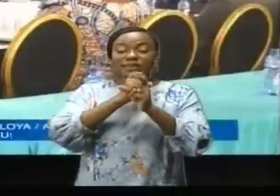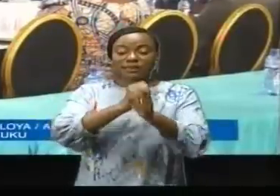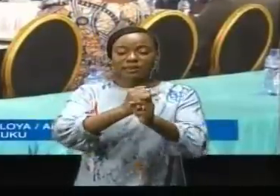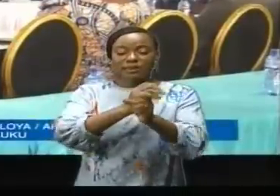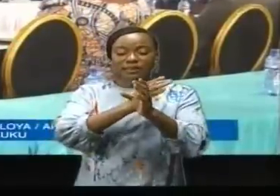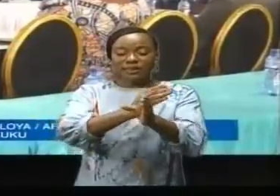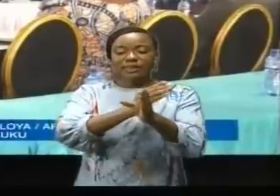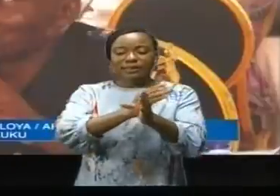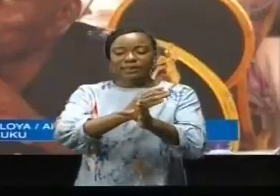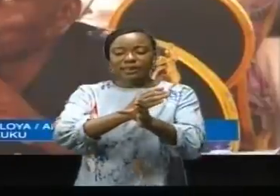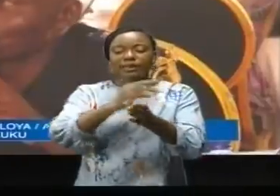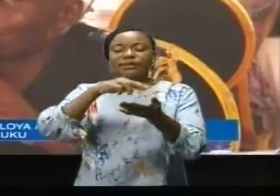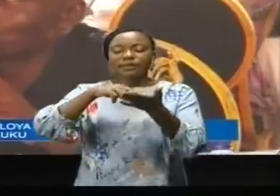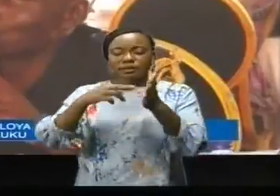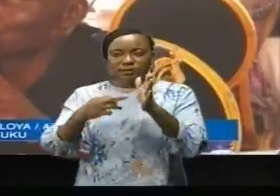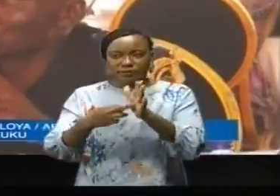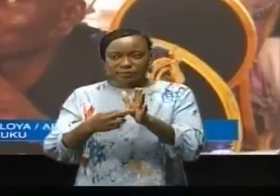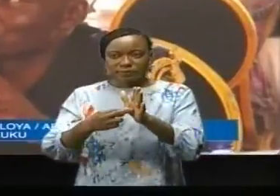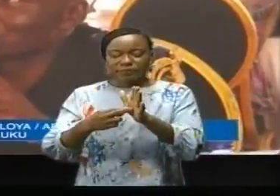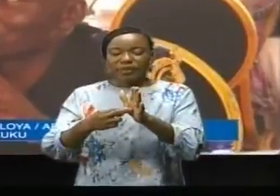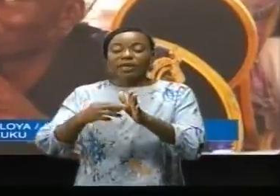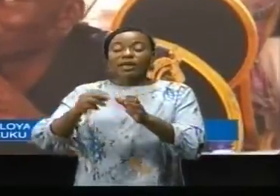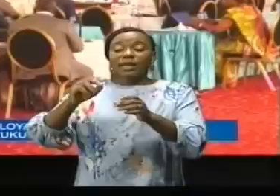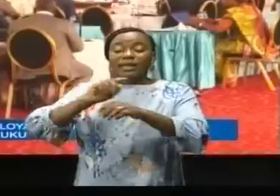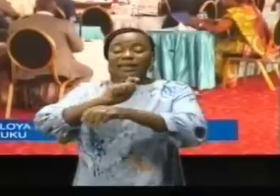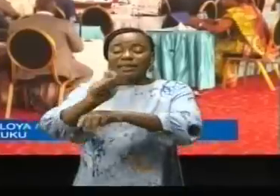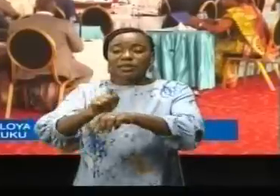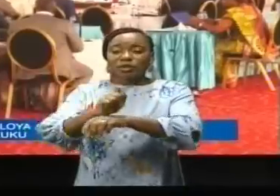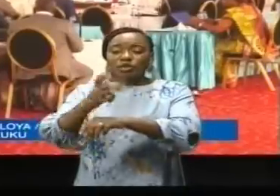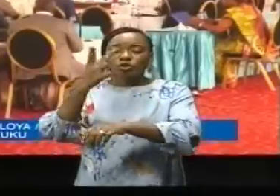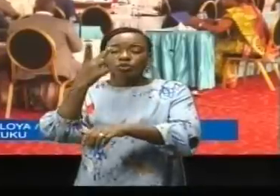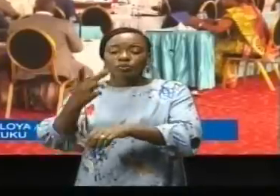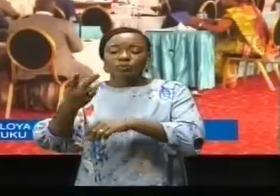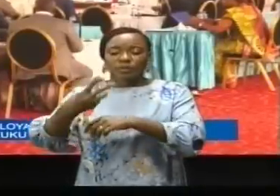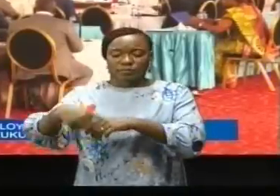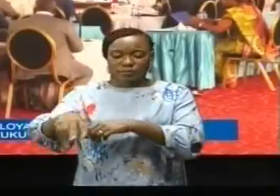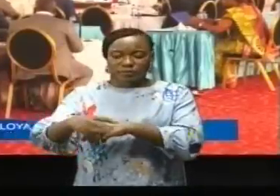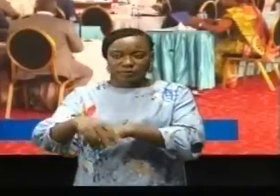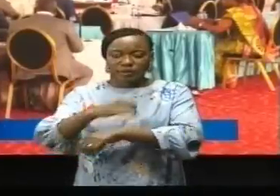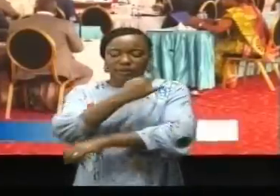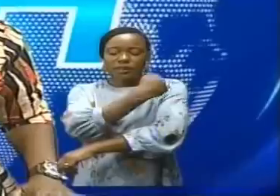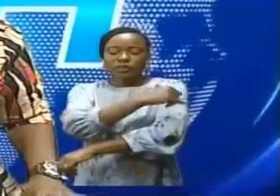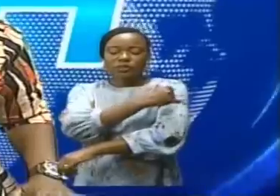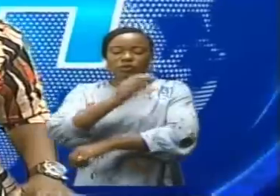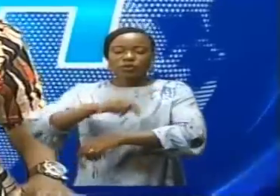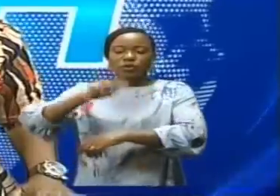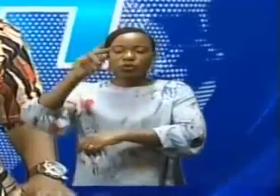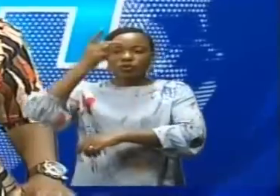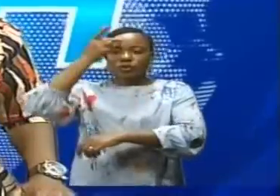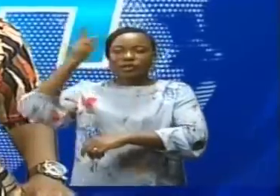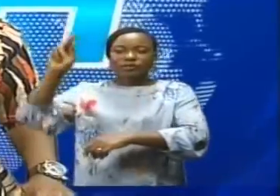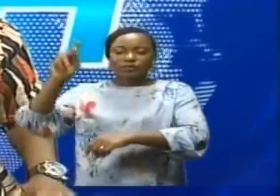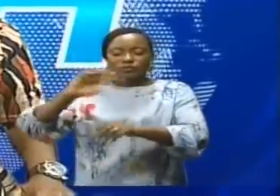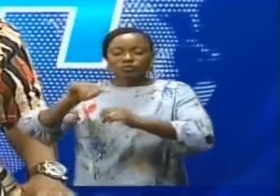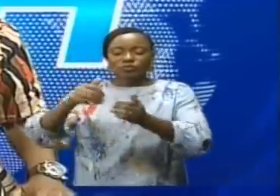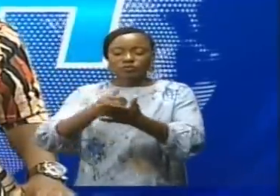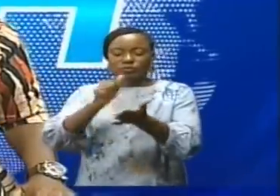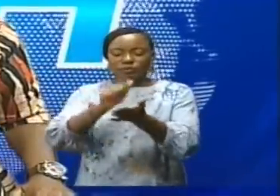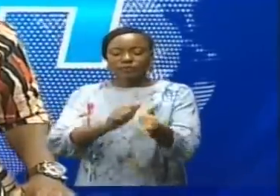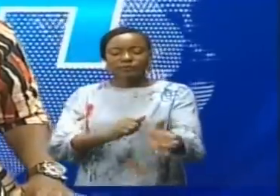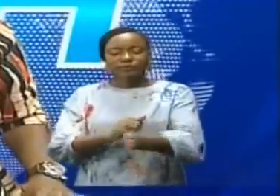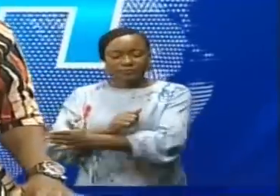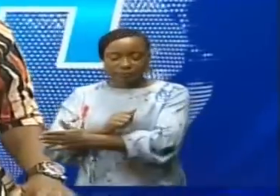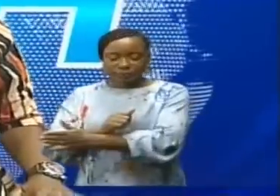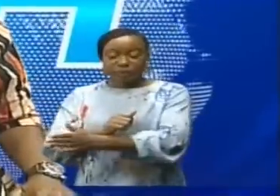territoires des trois provinces, Itoury, Nord-Kivu et Sud-Kivu, seront prioritaires. Les phares d'essai